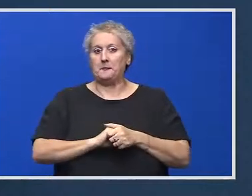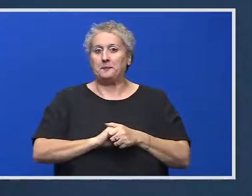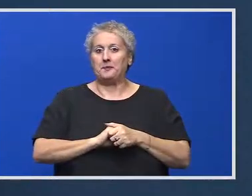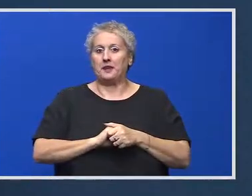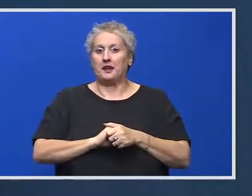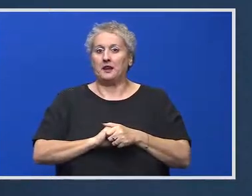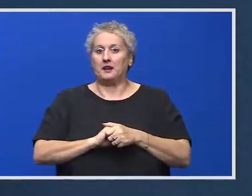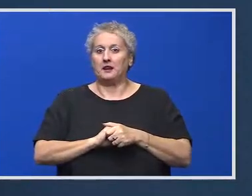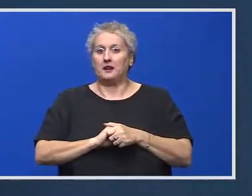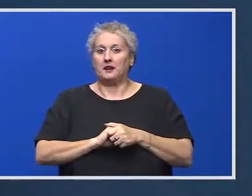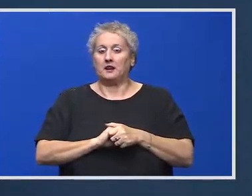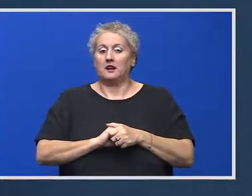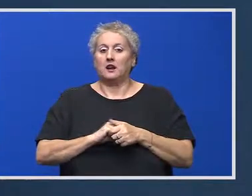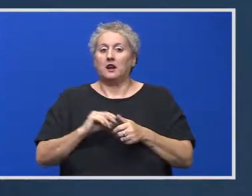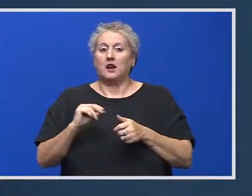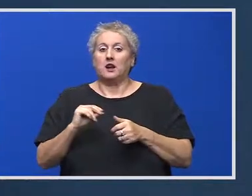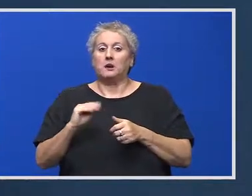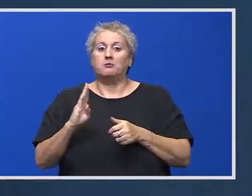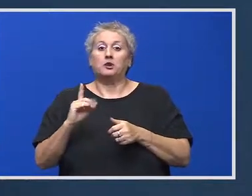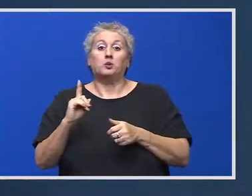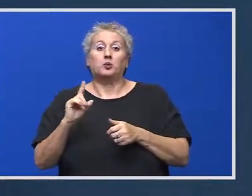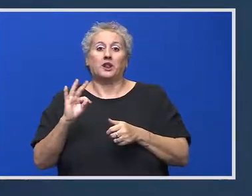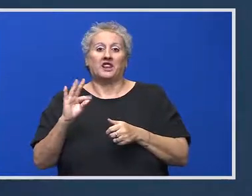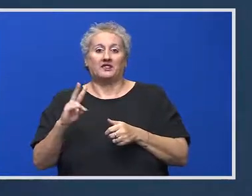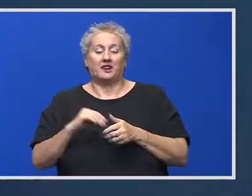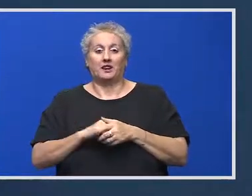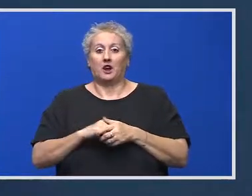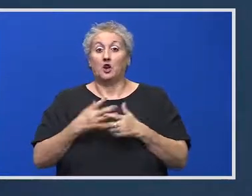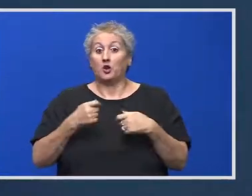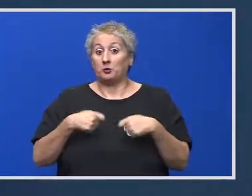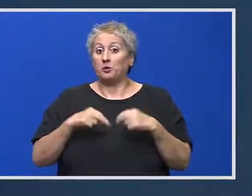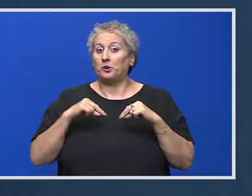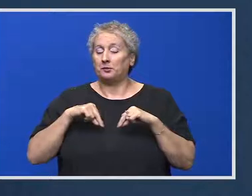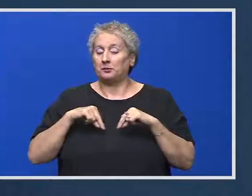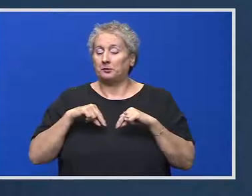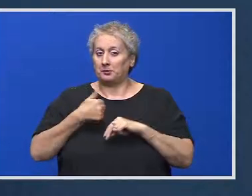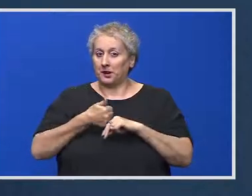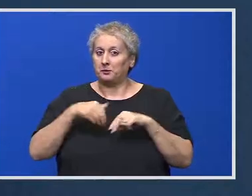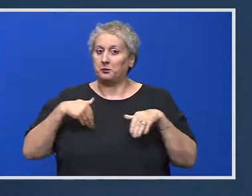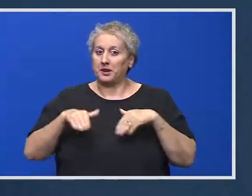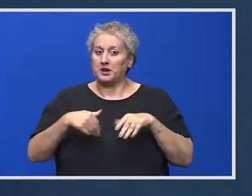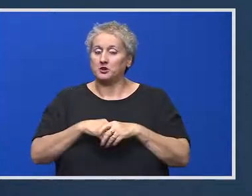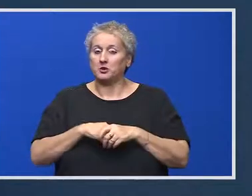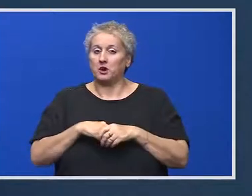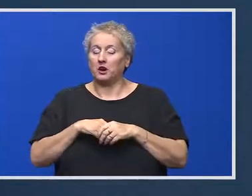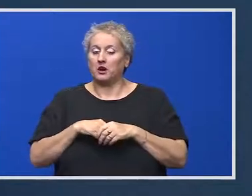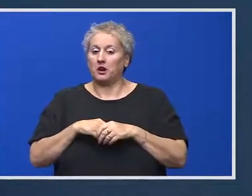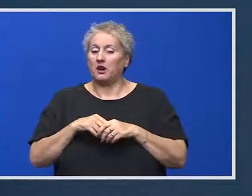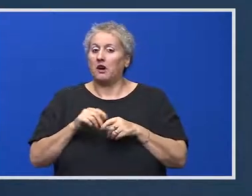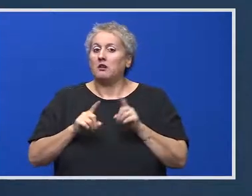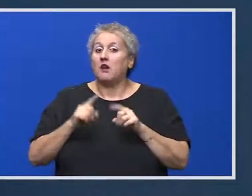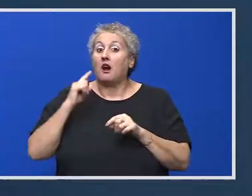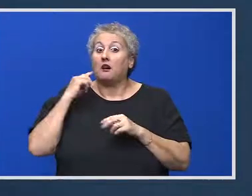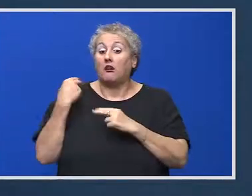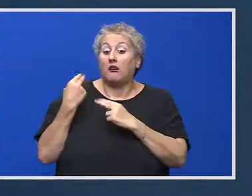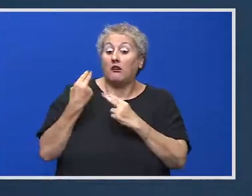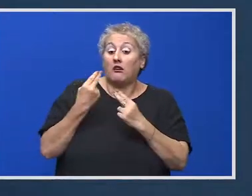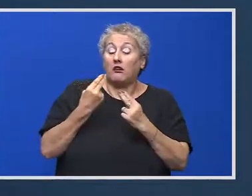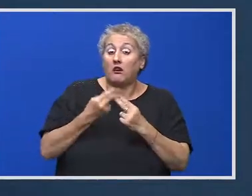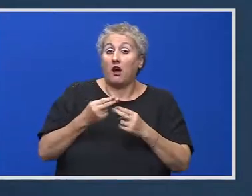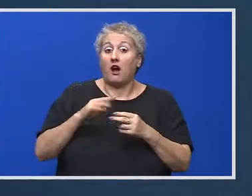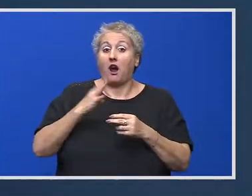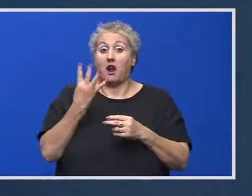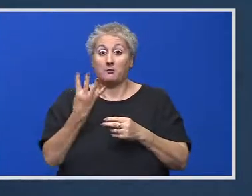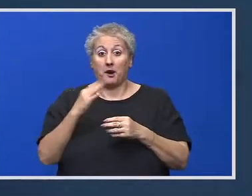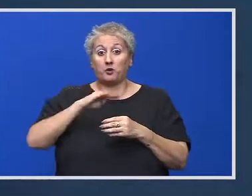Bună ziua, Gabriela Mihai, B1 TV. Domnule premier, revenind la un eventual val 4 și la vaccinare, am văzut